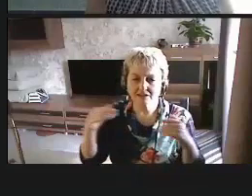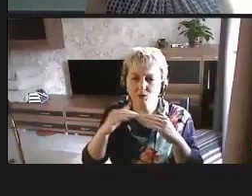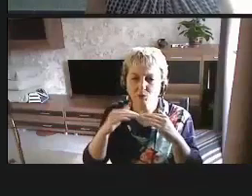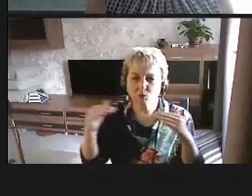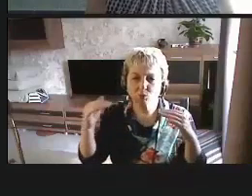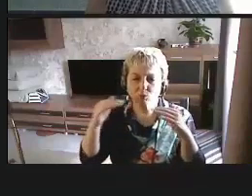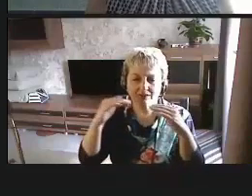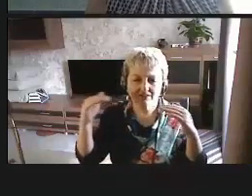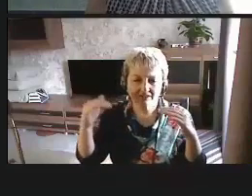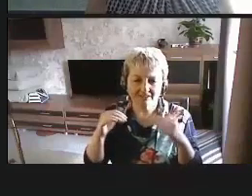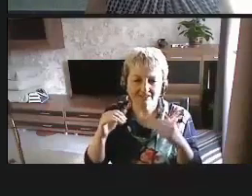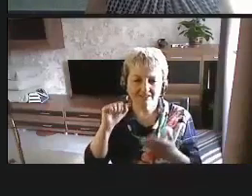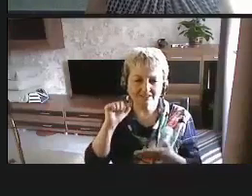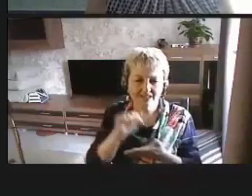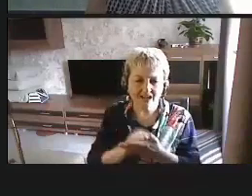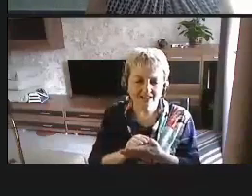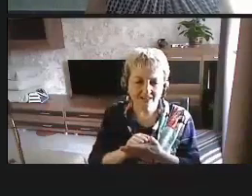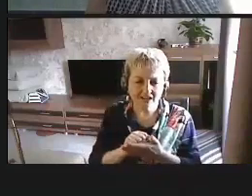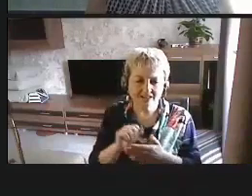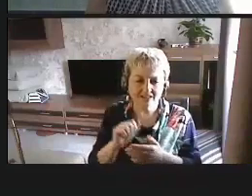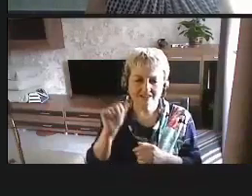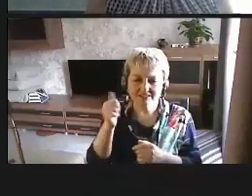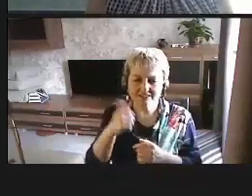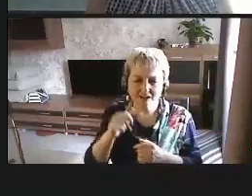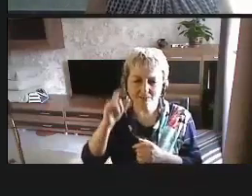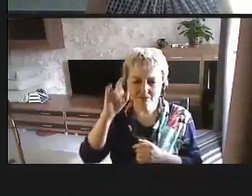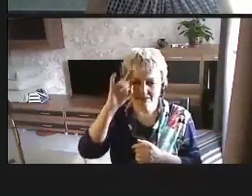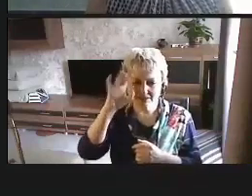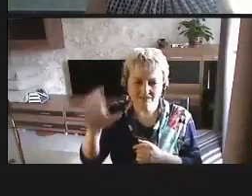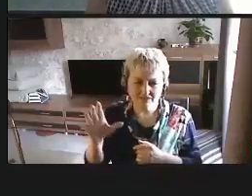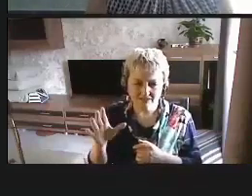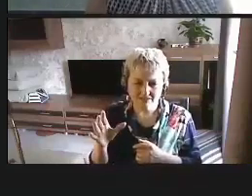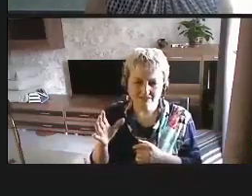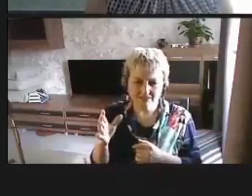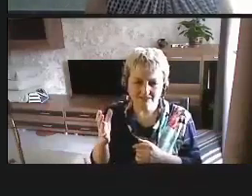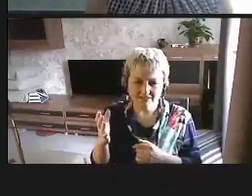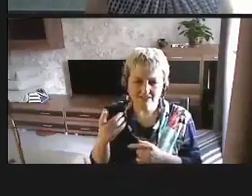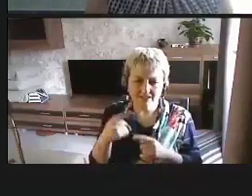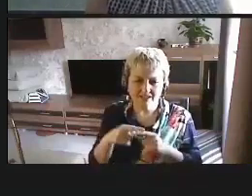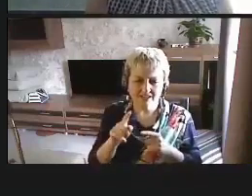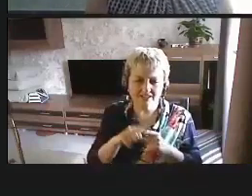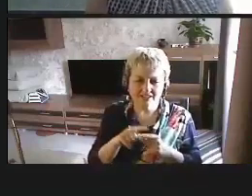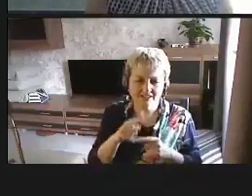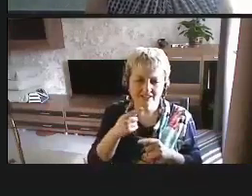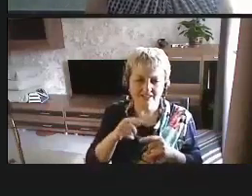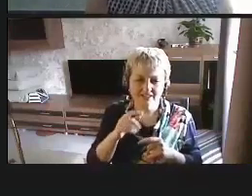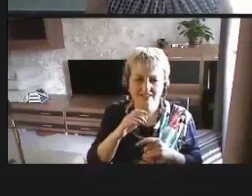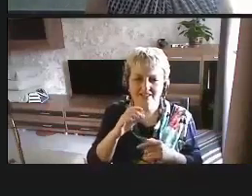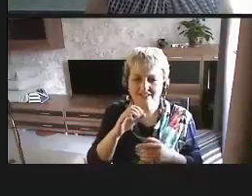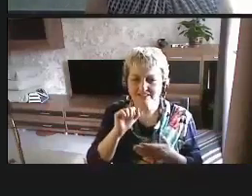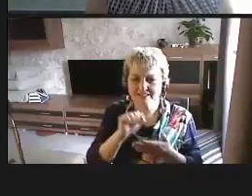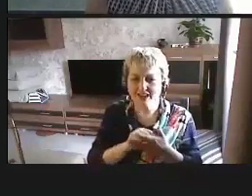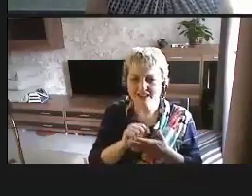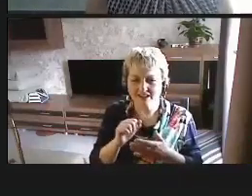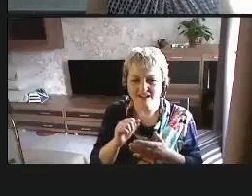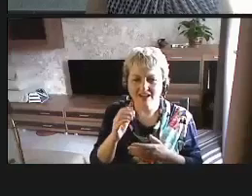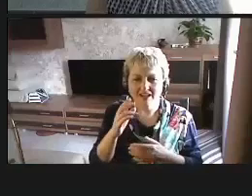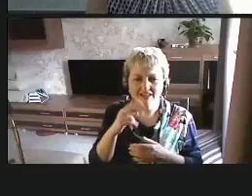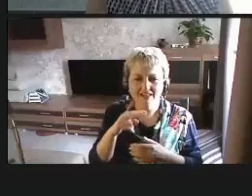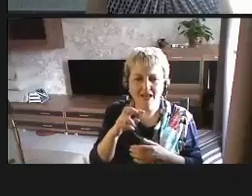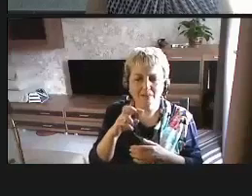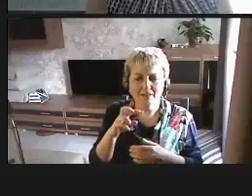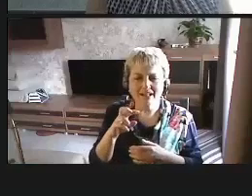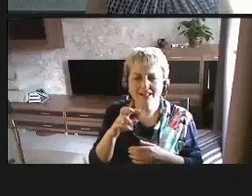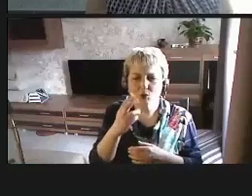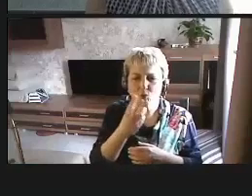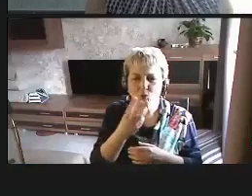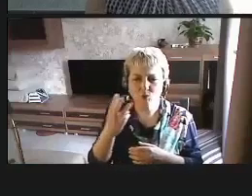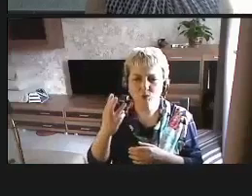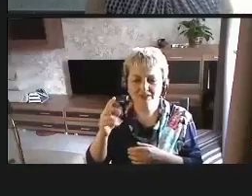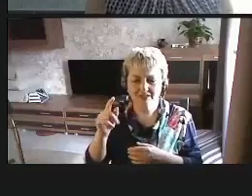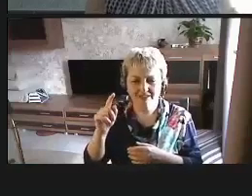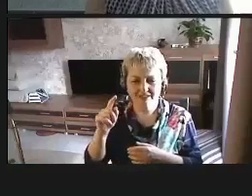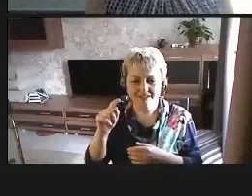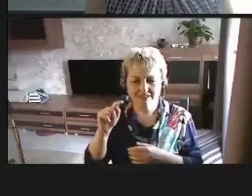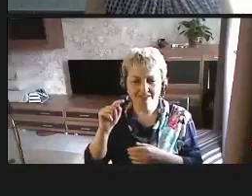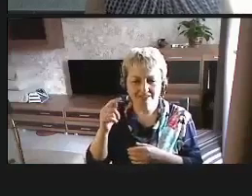стандарты, самые известные в этой сфере, это стандарт W3C,